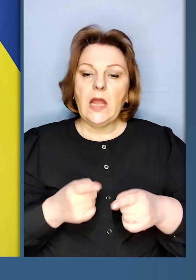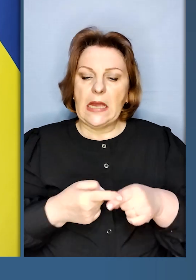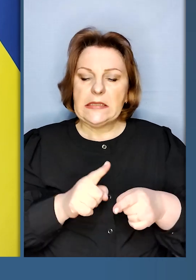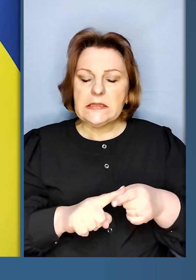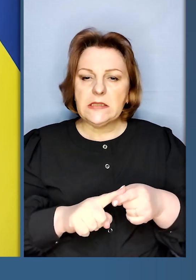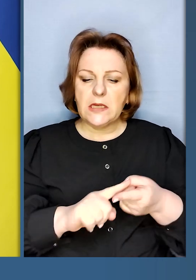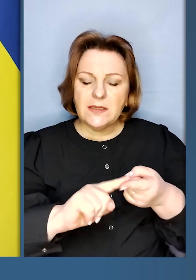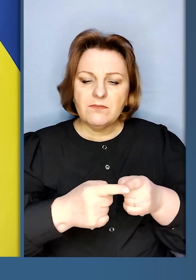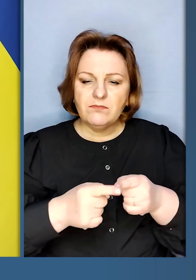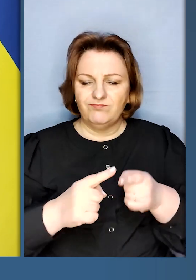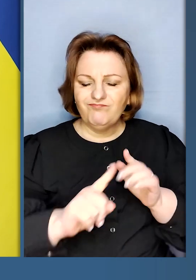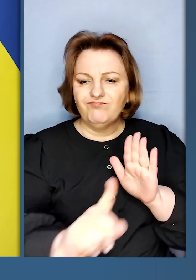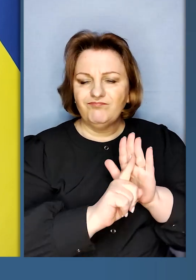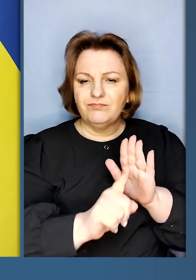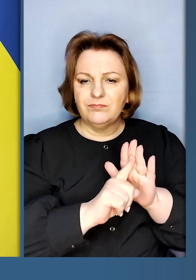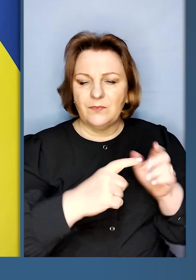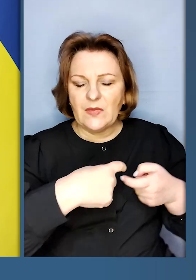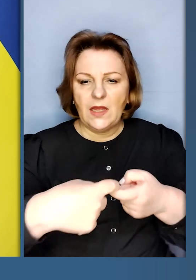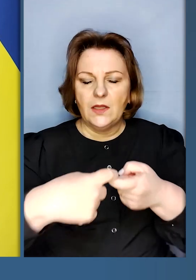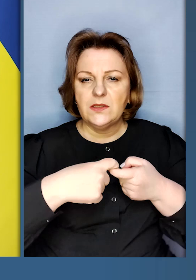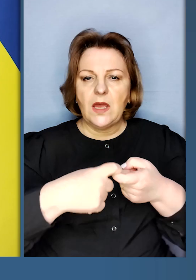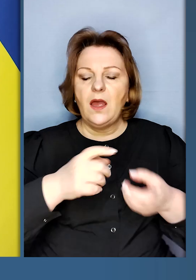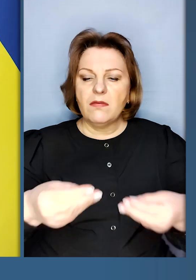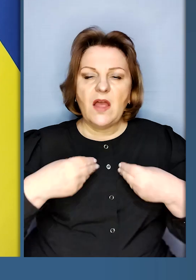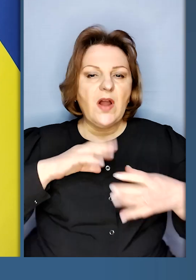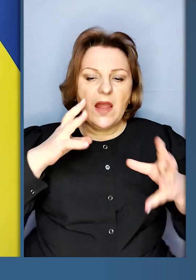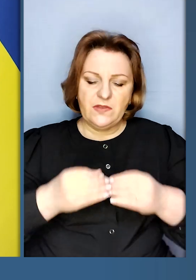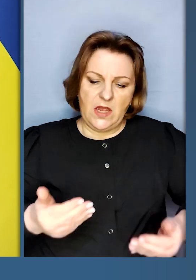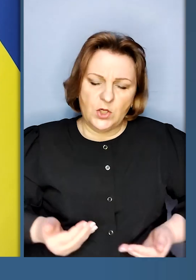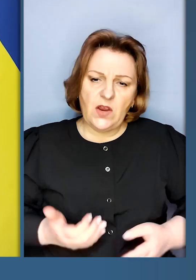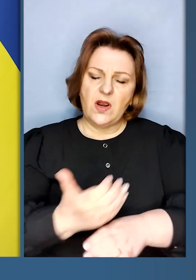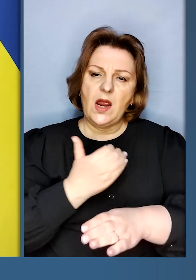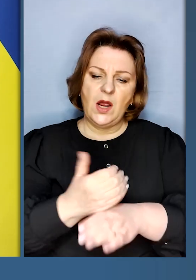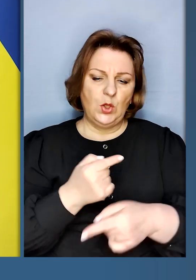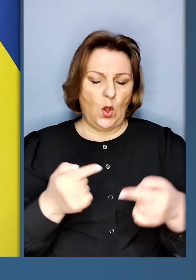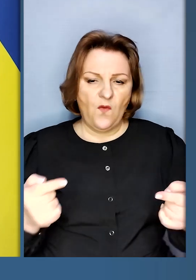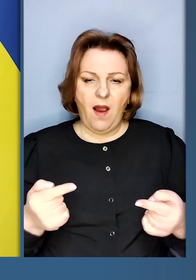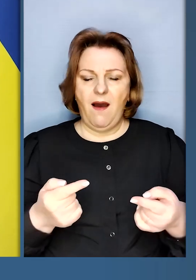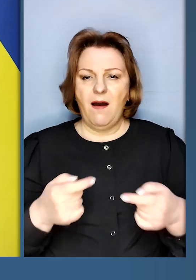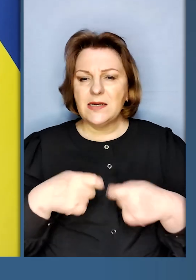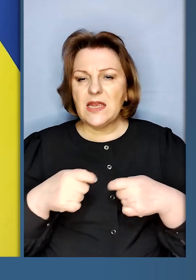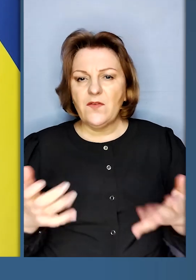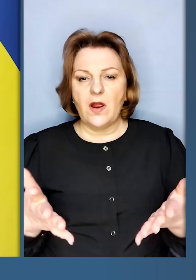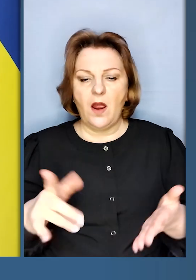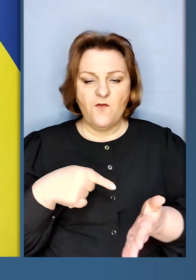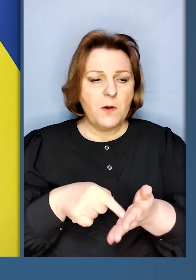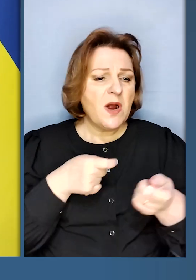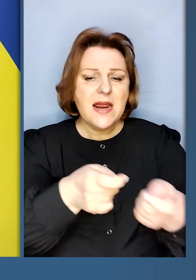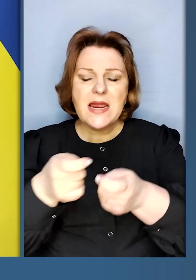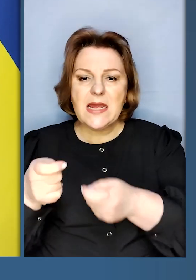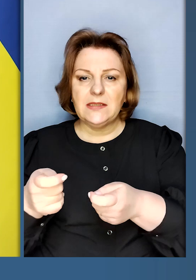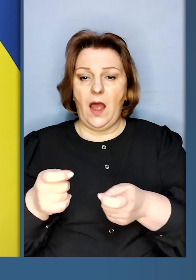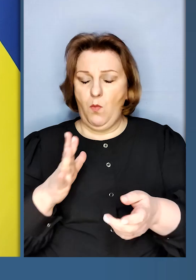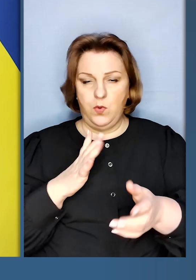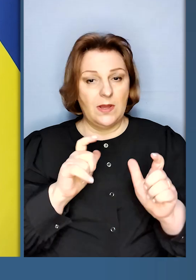ці ланцюжки вони давали все. Вони давали життя. Вони давали товари, імпорт товарів в міста, які